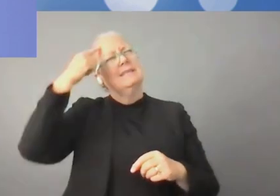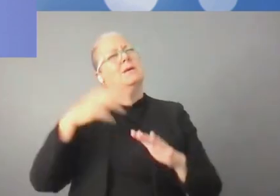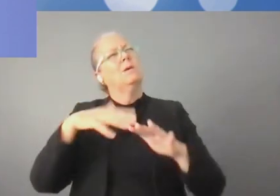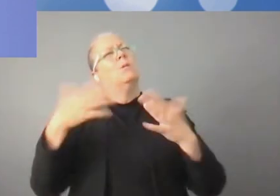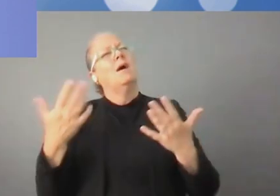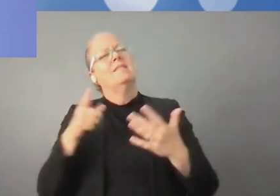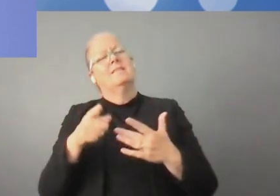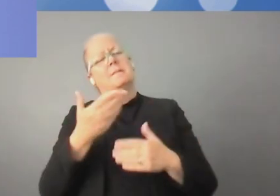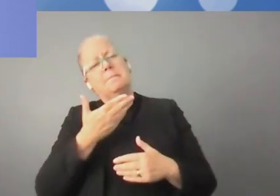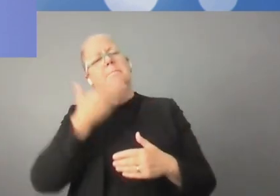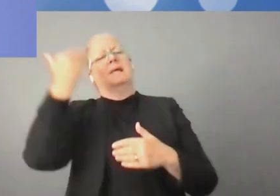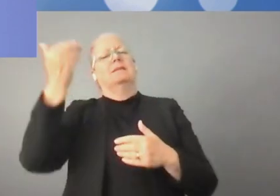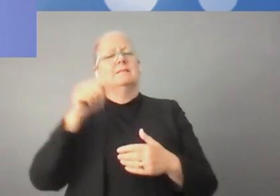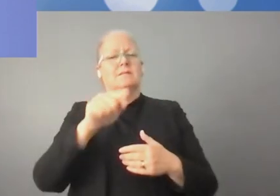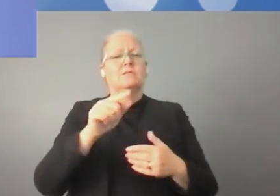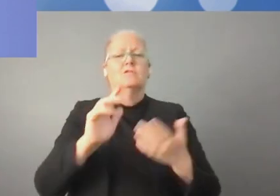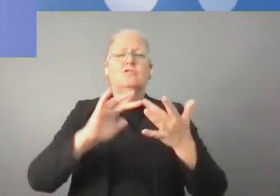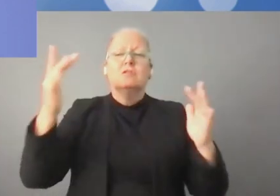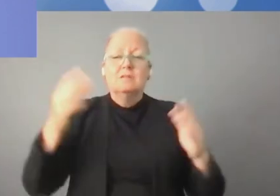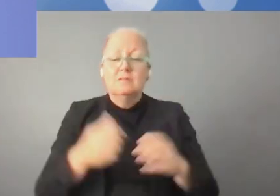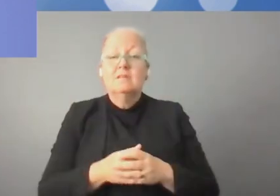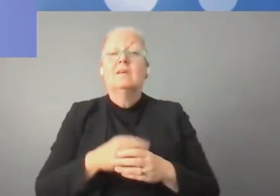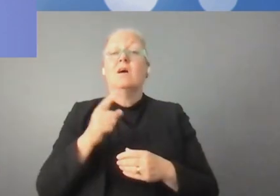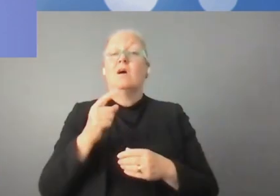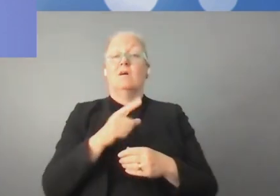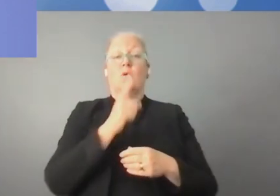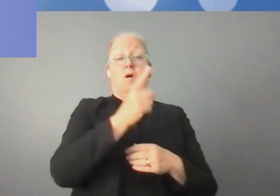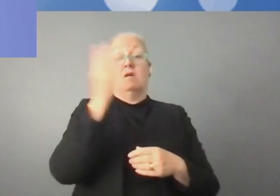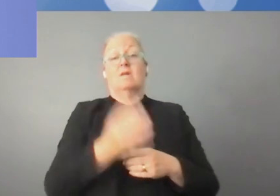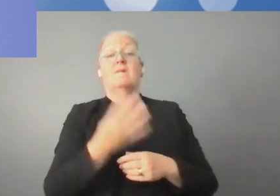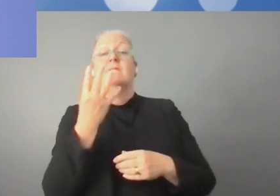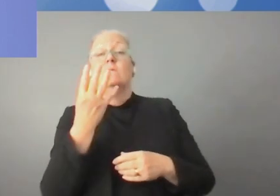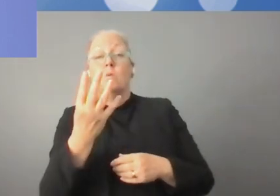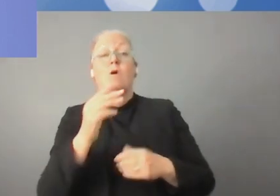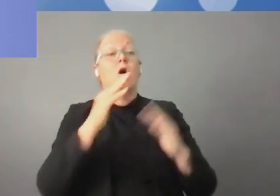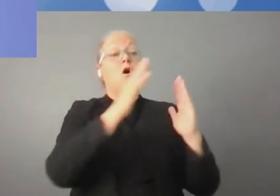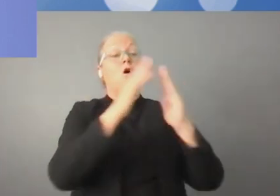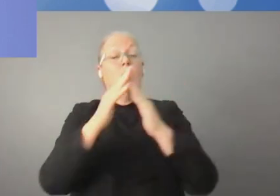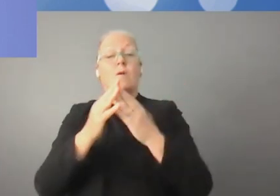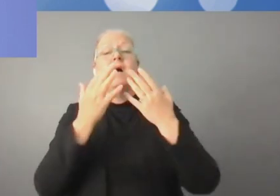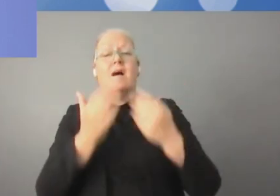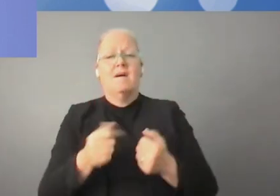suffisant. La Lettonie va nous vanter d'avoir un bon accès à Internet.